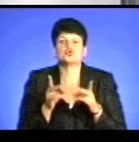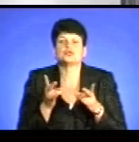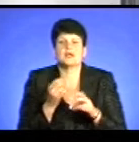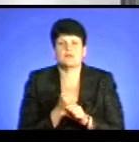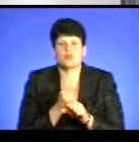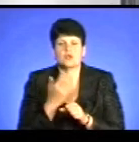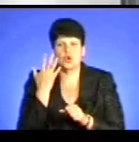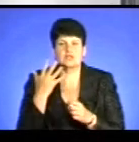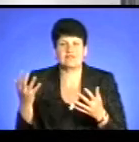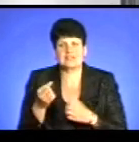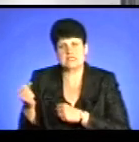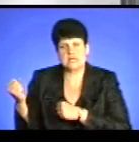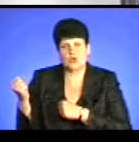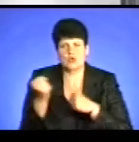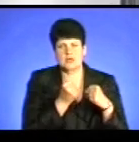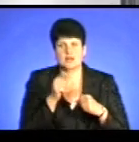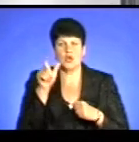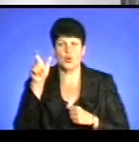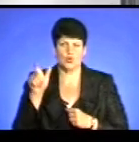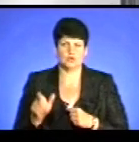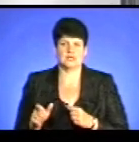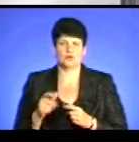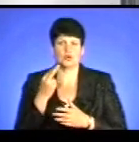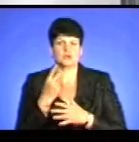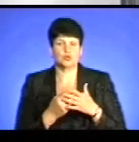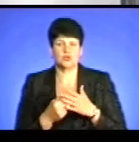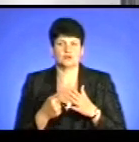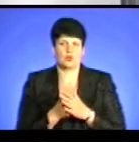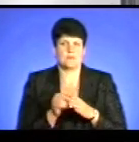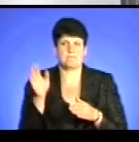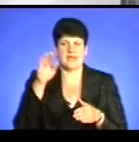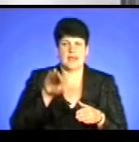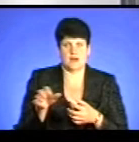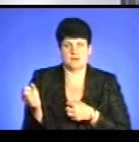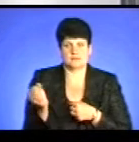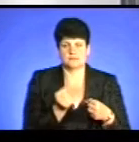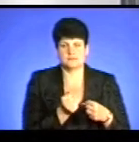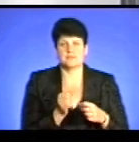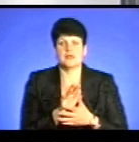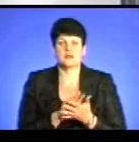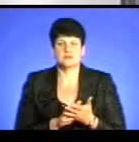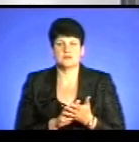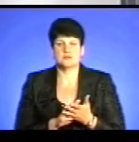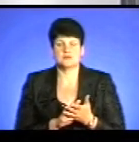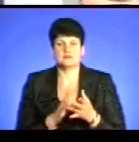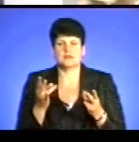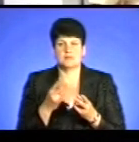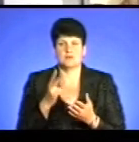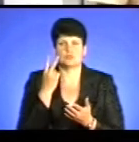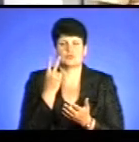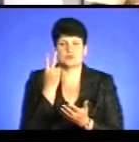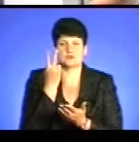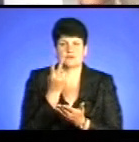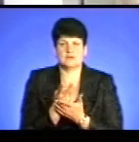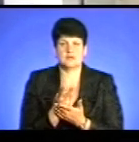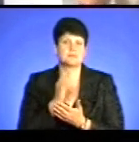таки вже вдається дотягти людину, яка тоне до берега? Які мають бути дії? Ну, розположити тіло на горизонтальні,